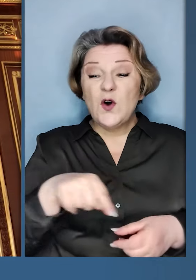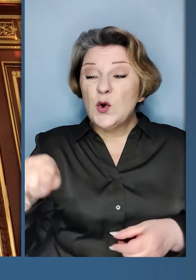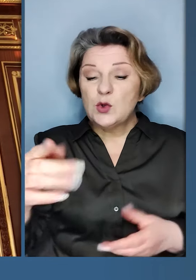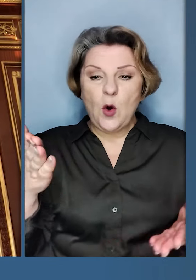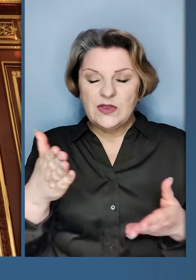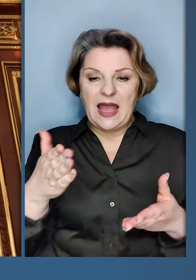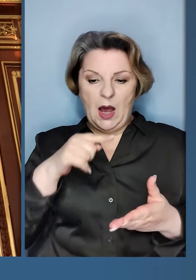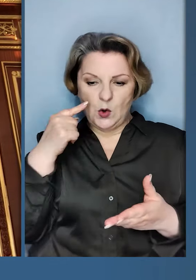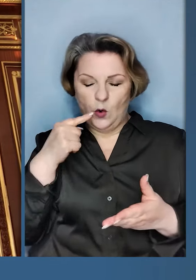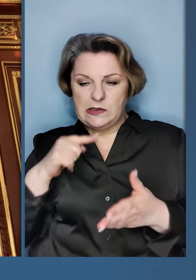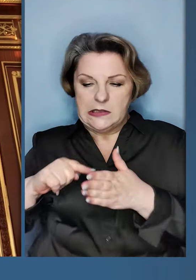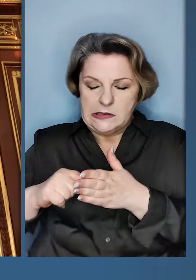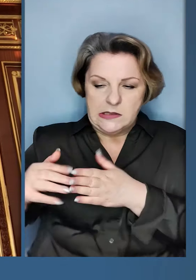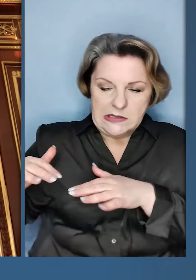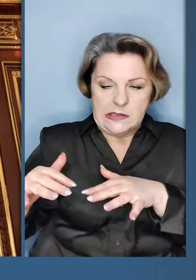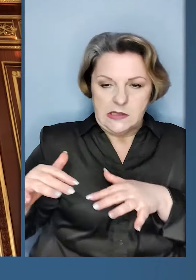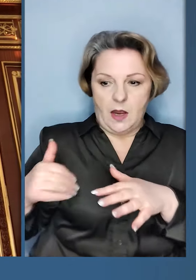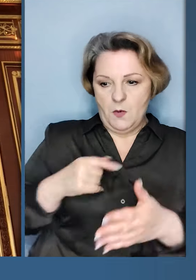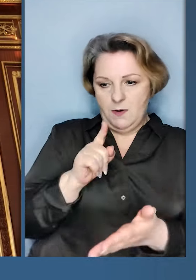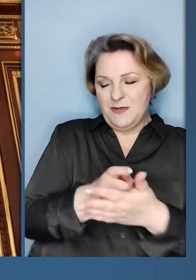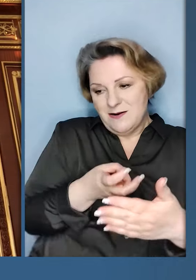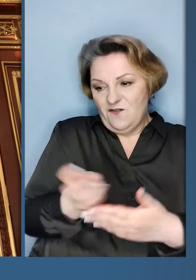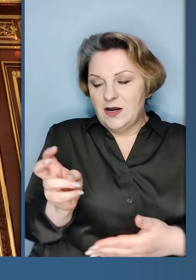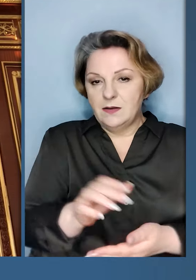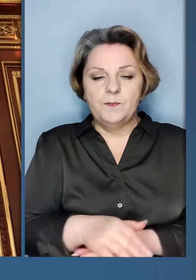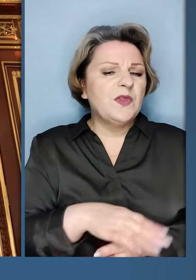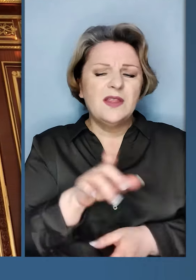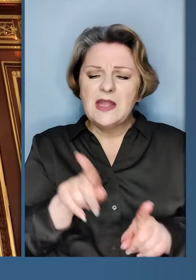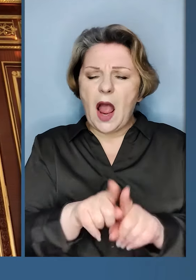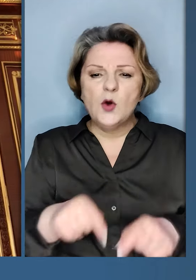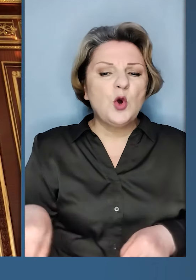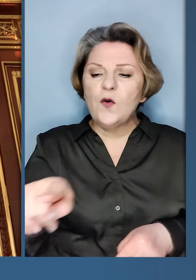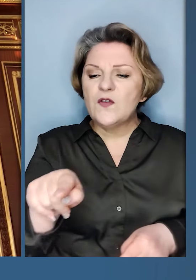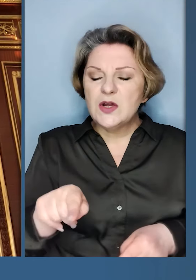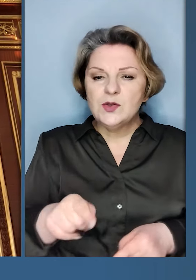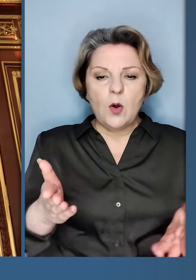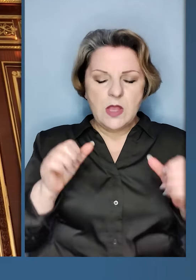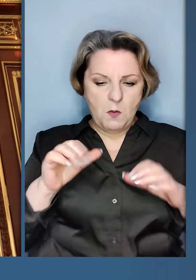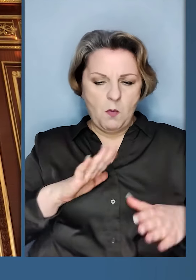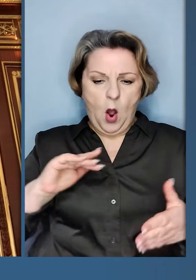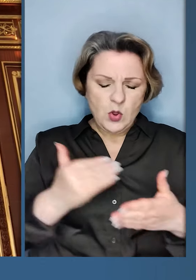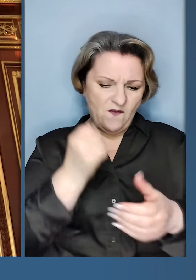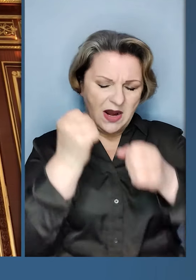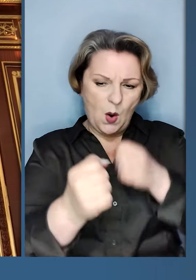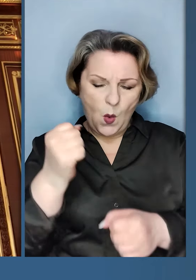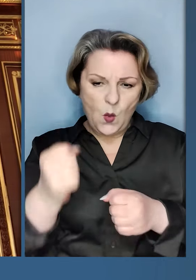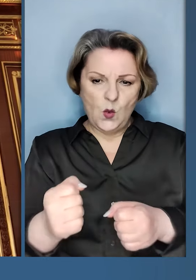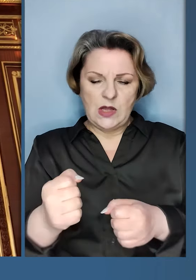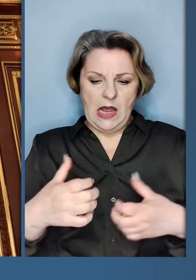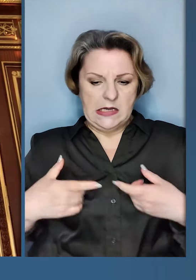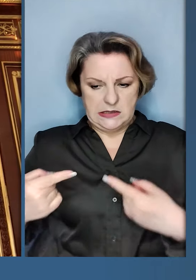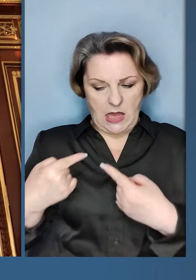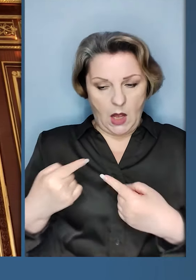Всюди, де Росія тисне і де ми її маємо витиснути. І також всюди, де можуть бути нові удари,